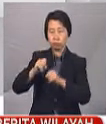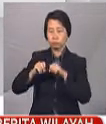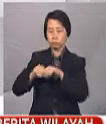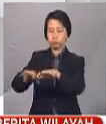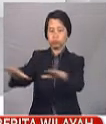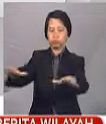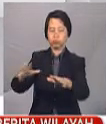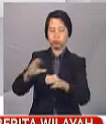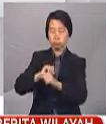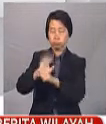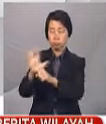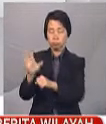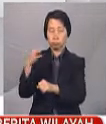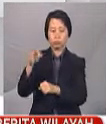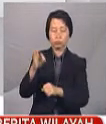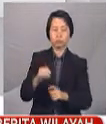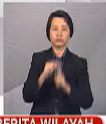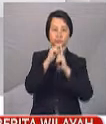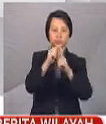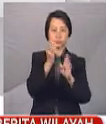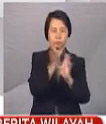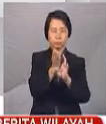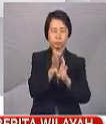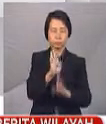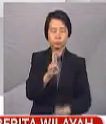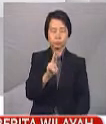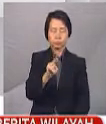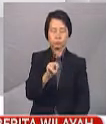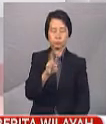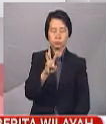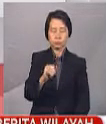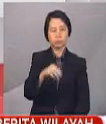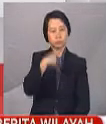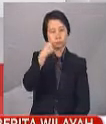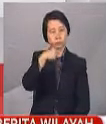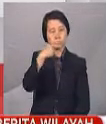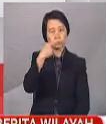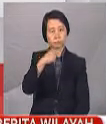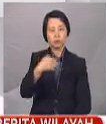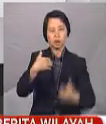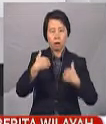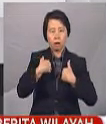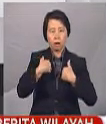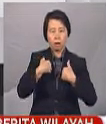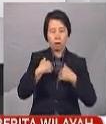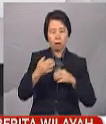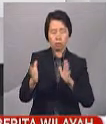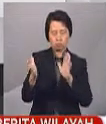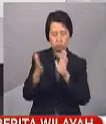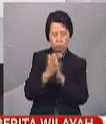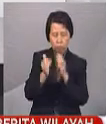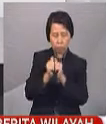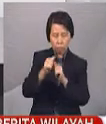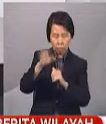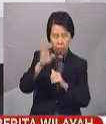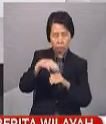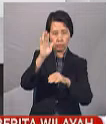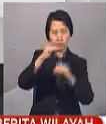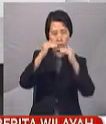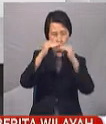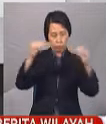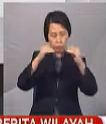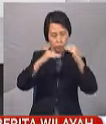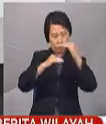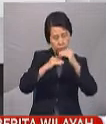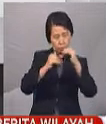COVID-19. Dalam satu kenyataan, Bank Negara Malaysia BNM menyatakan terdapat penampan modal lebihan yang melebihi paras minimum